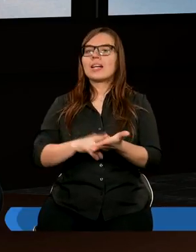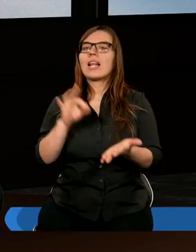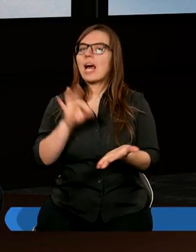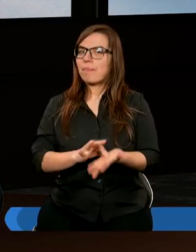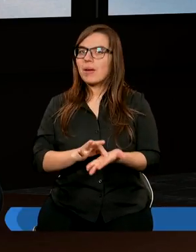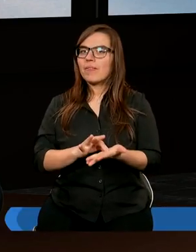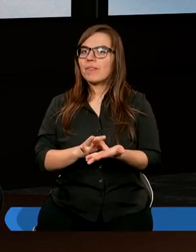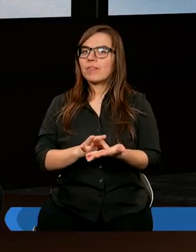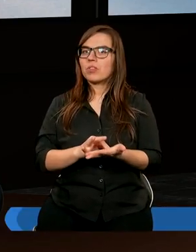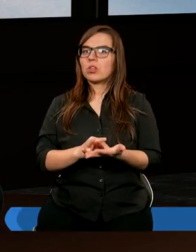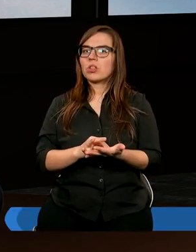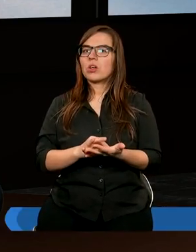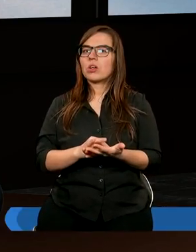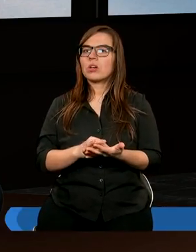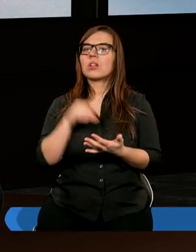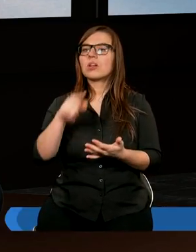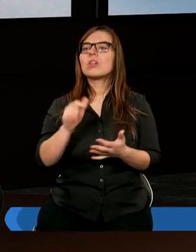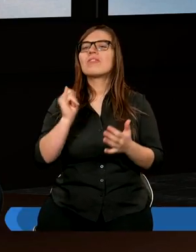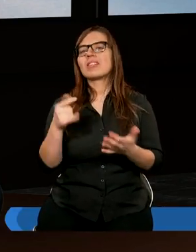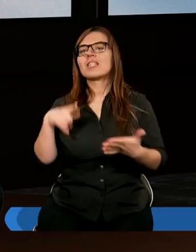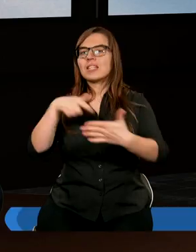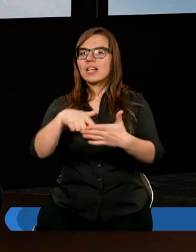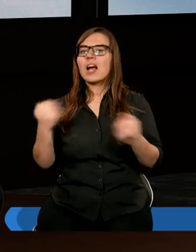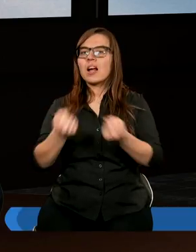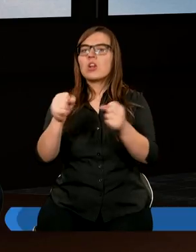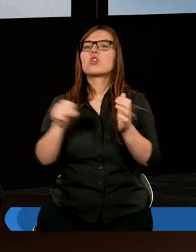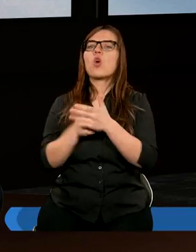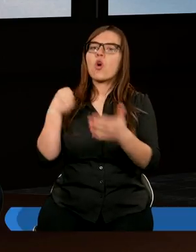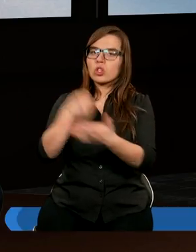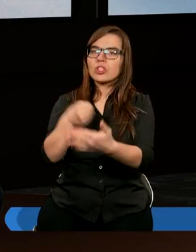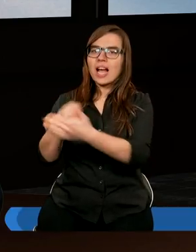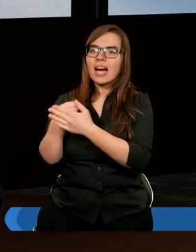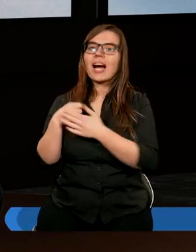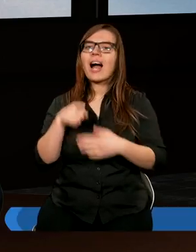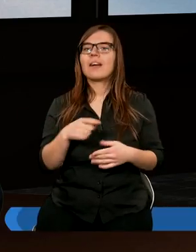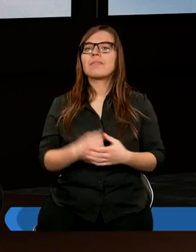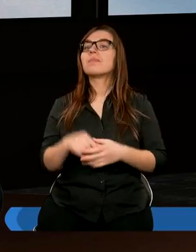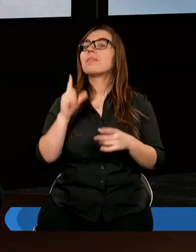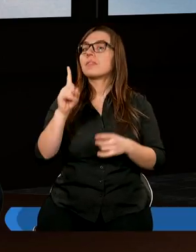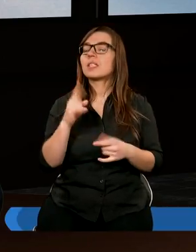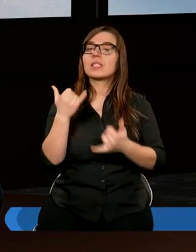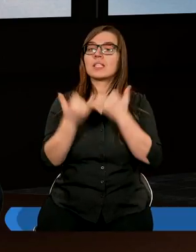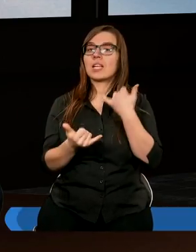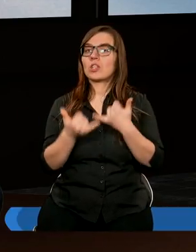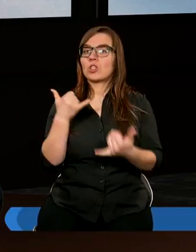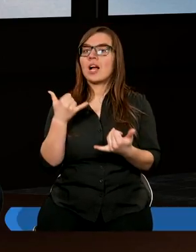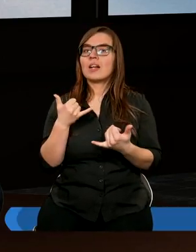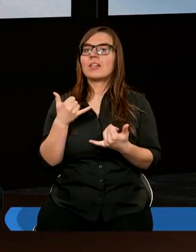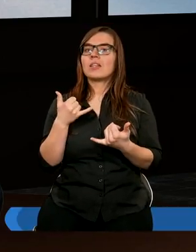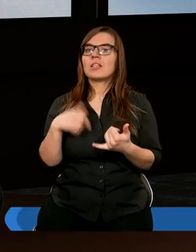pewno do jakiegoś celu dociera. Ale jeżeli